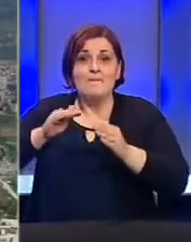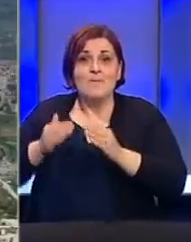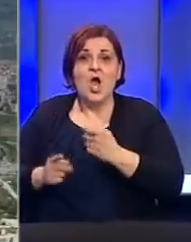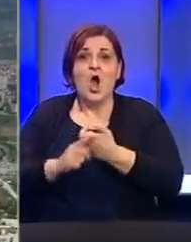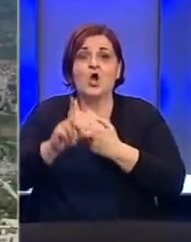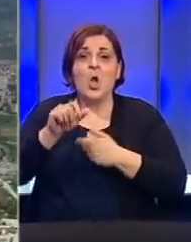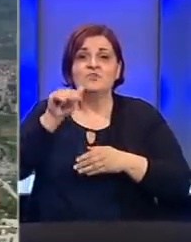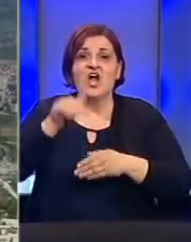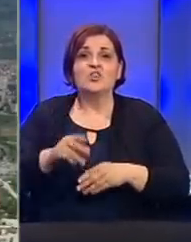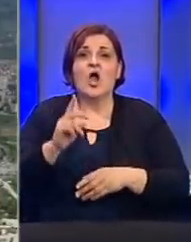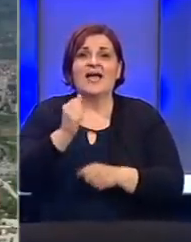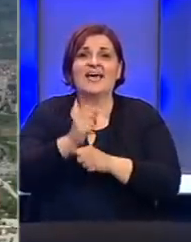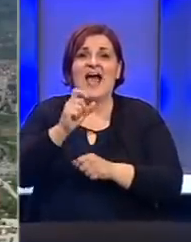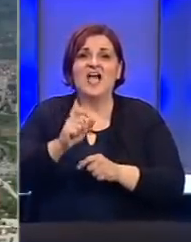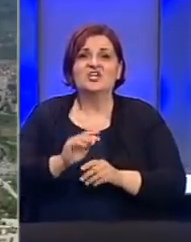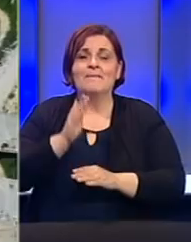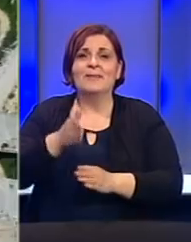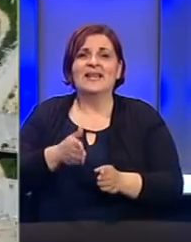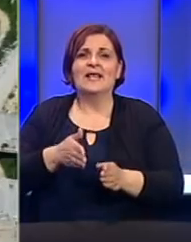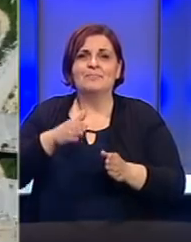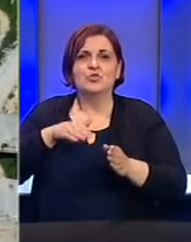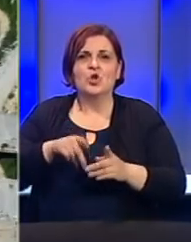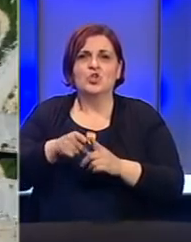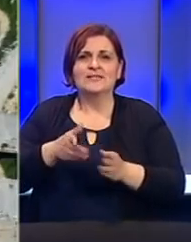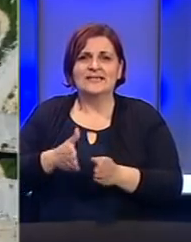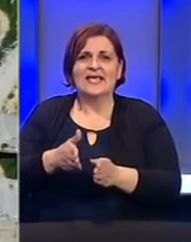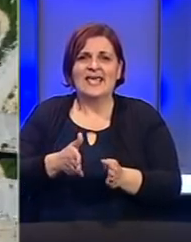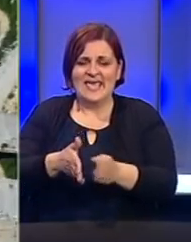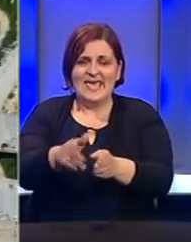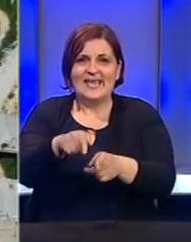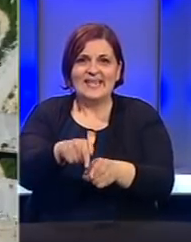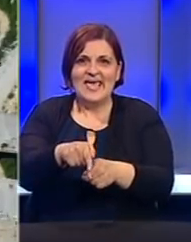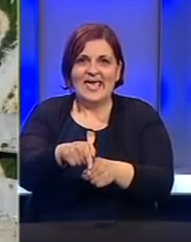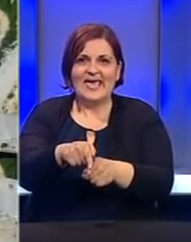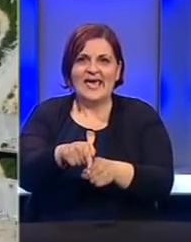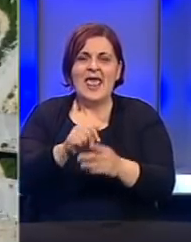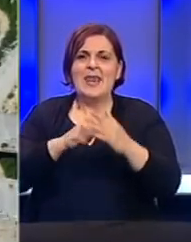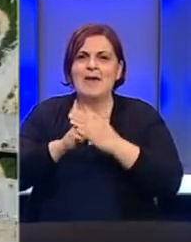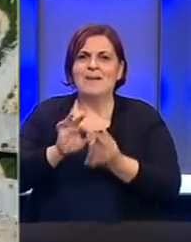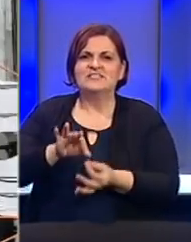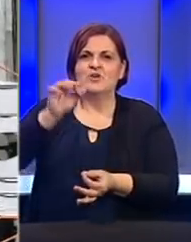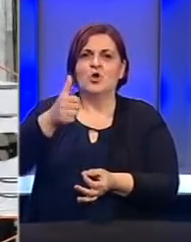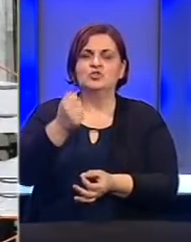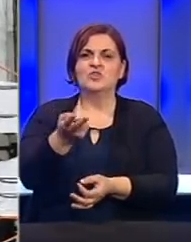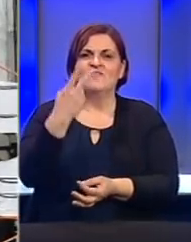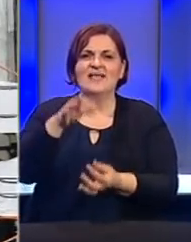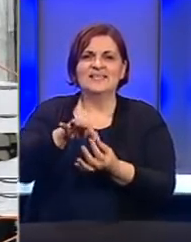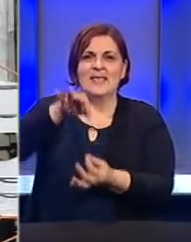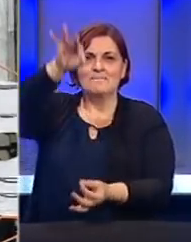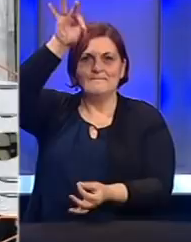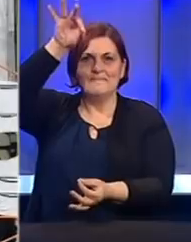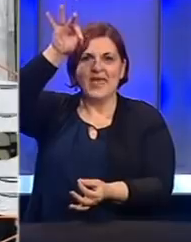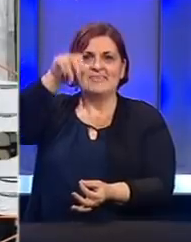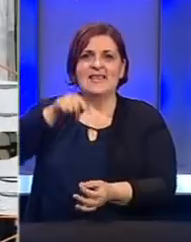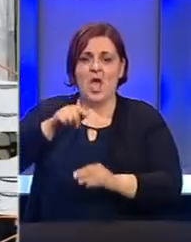Klopče Donja Gračanica prelazi preko doline to je korita Babine Rijeke na maksimalnoj visini od 120 metara